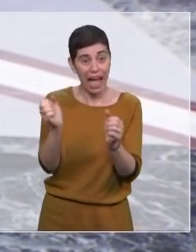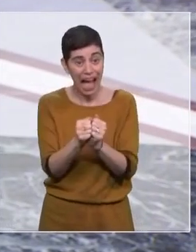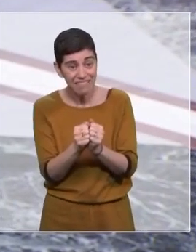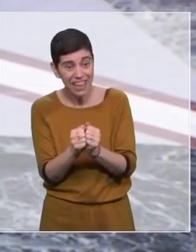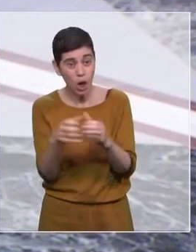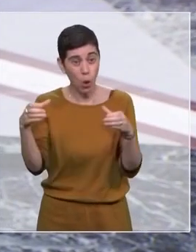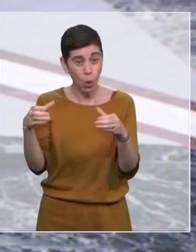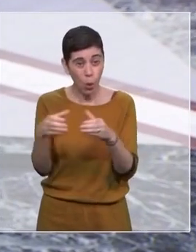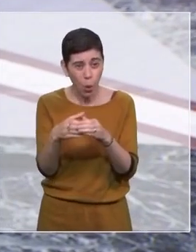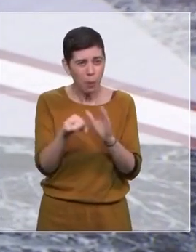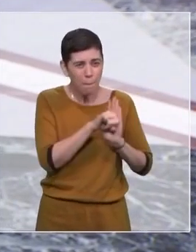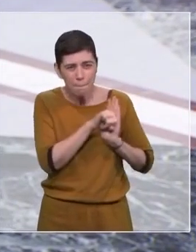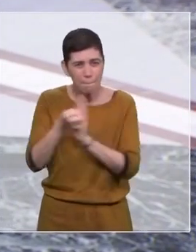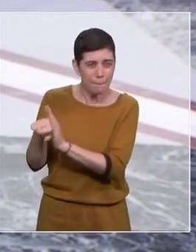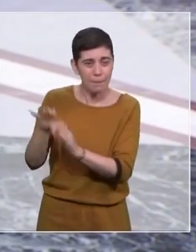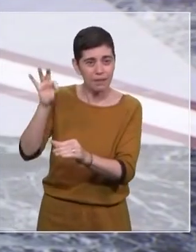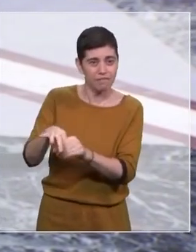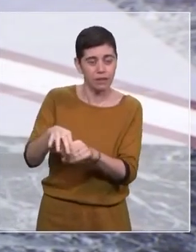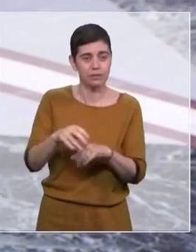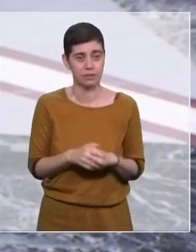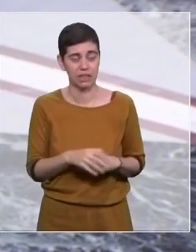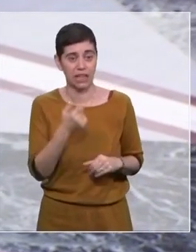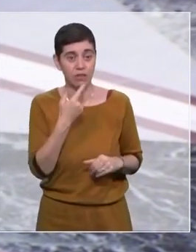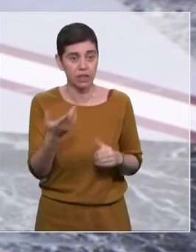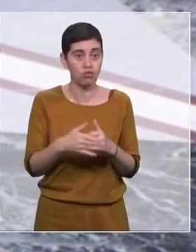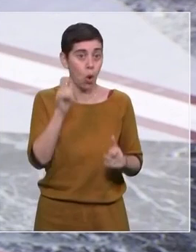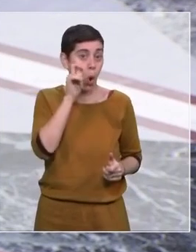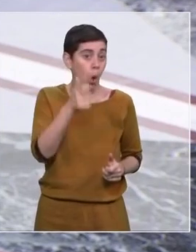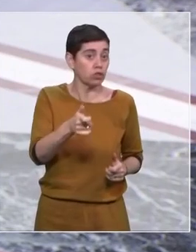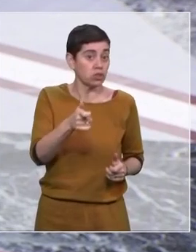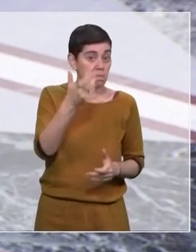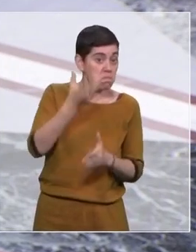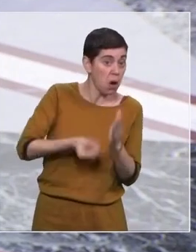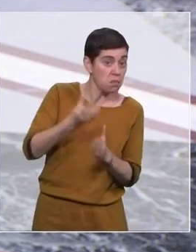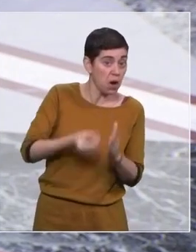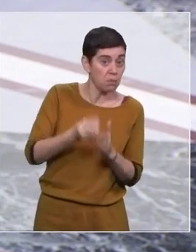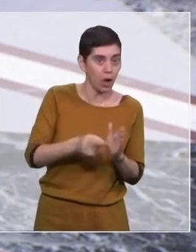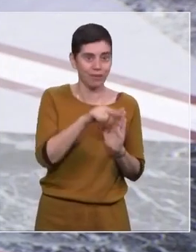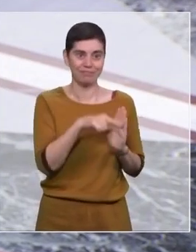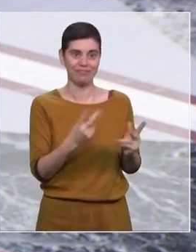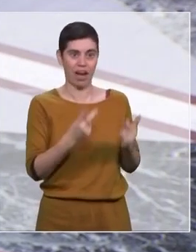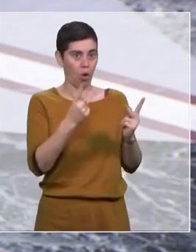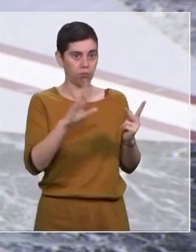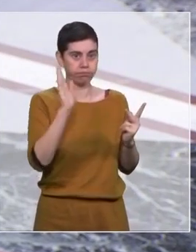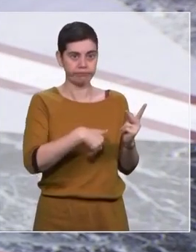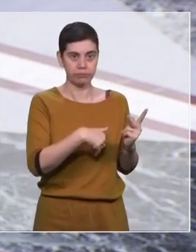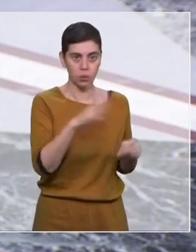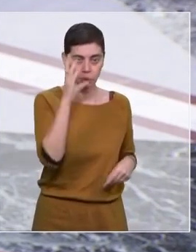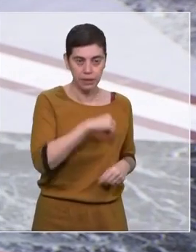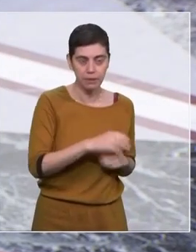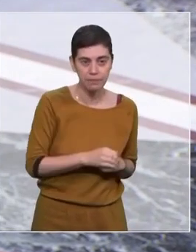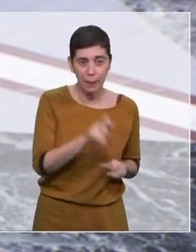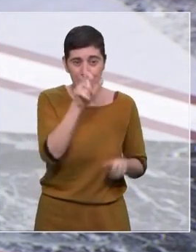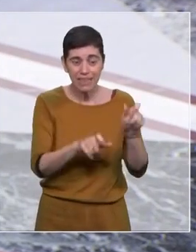droite. Faisant passer le cynisme et l'incohérence avant vos principes. Vous êtes fière de priver nos